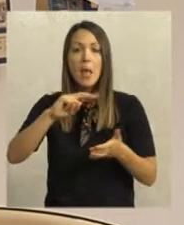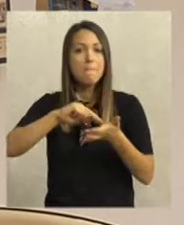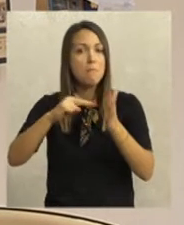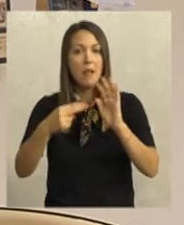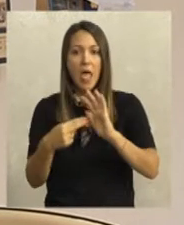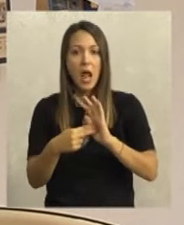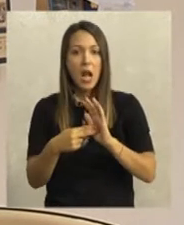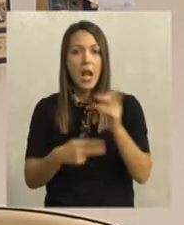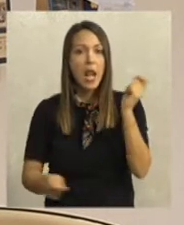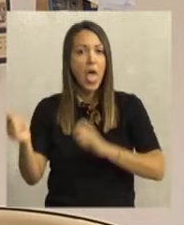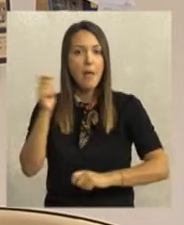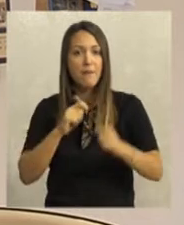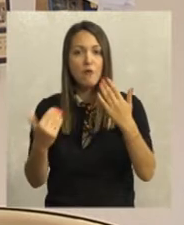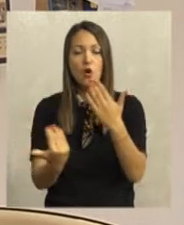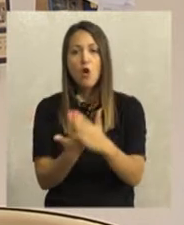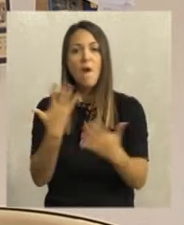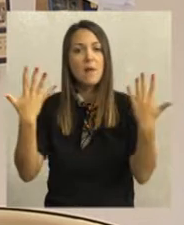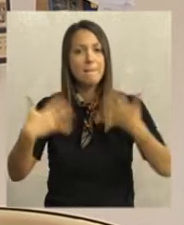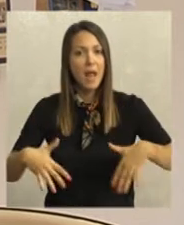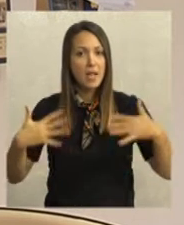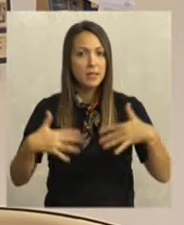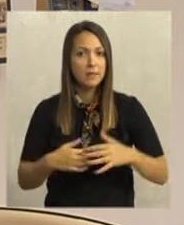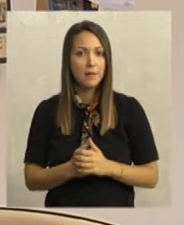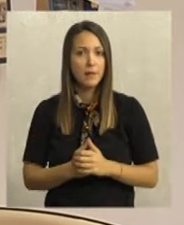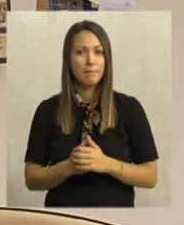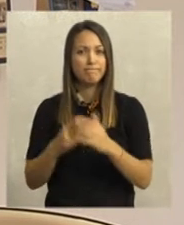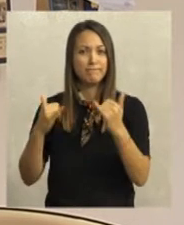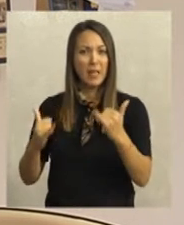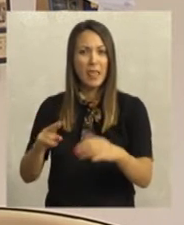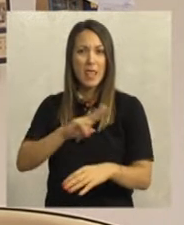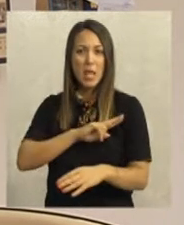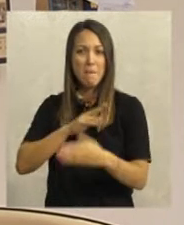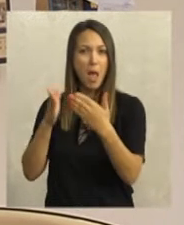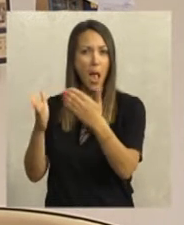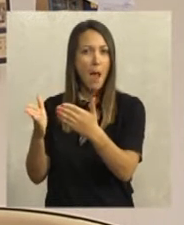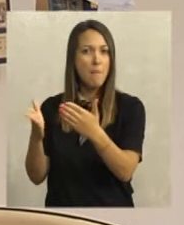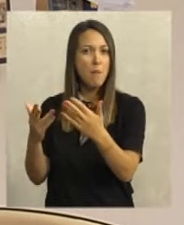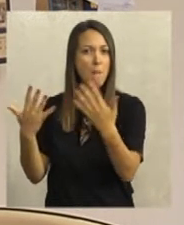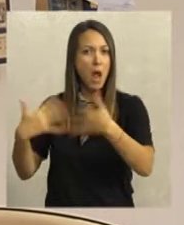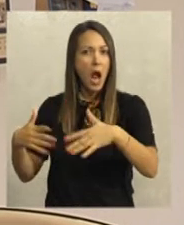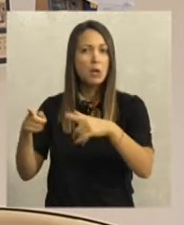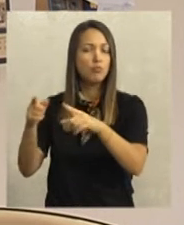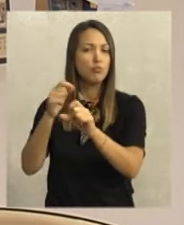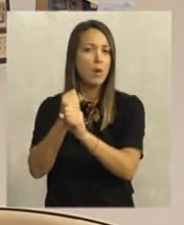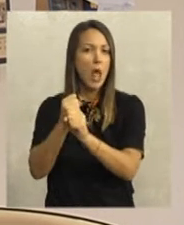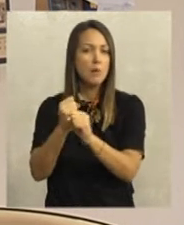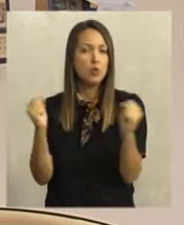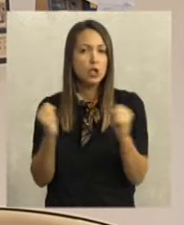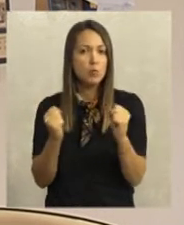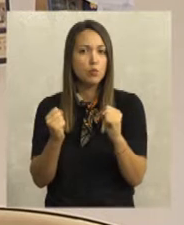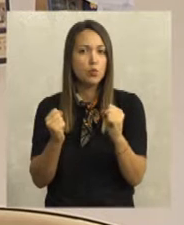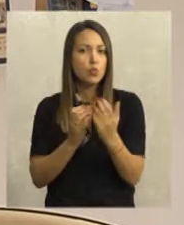nikakva nabavka nove mehanizacije. Sa postojećim mehanizacijom ćemo obaviti zimsku službu. Kažem,